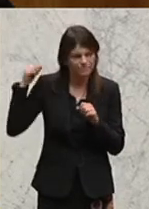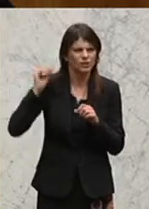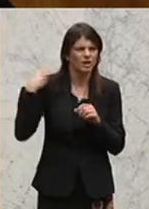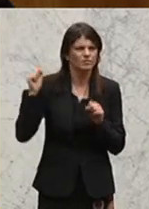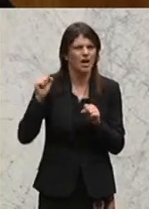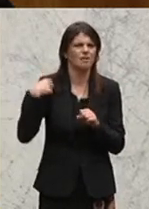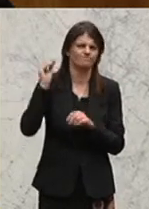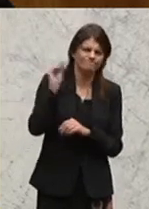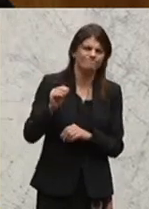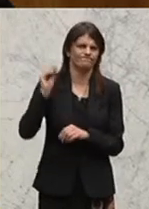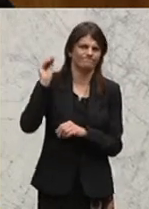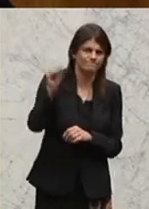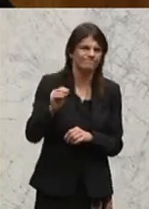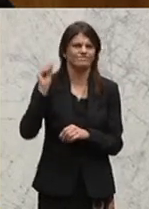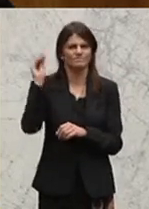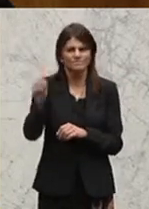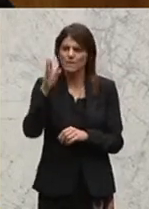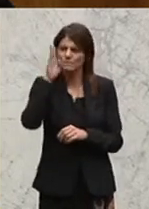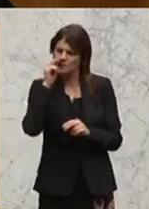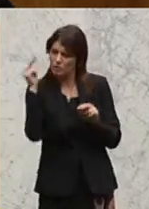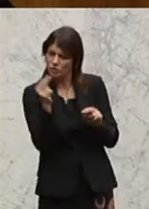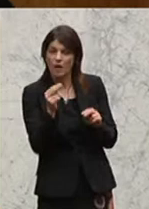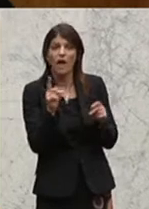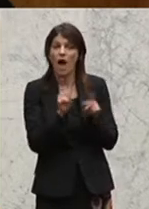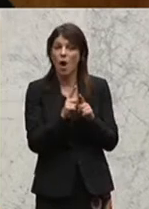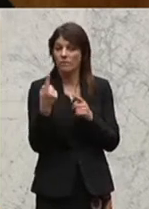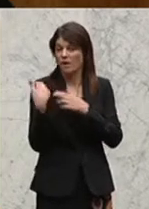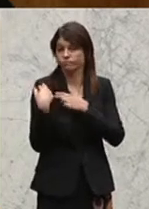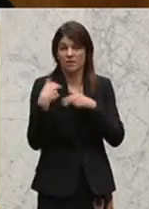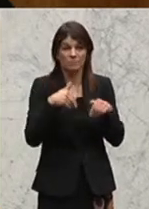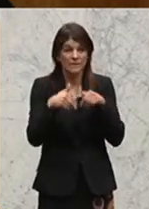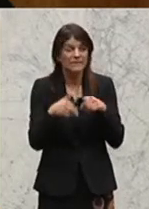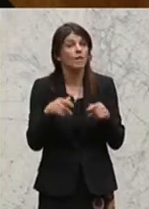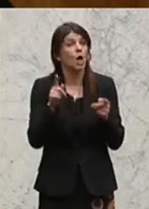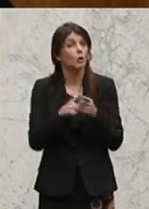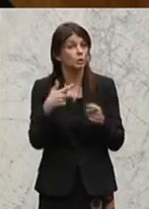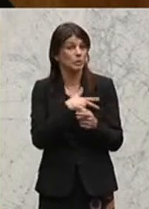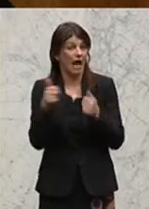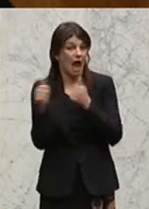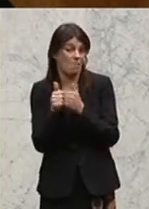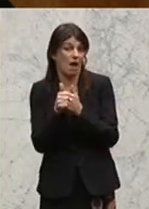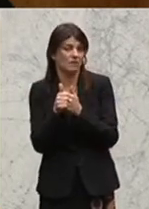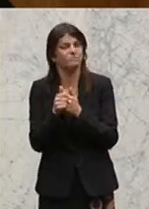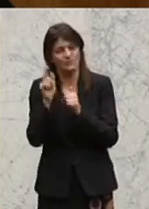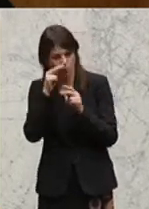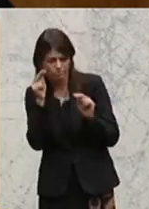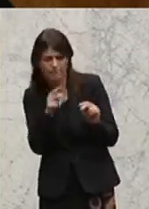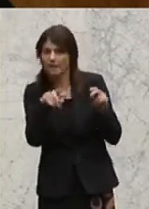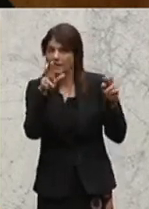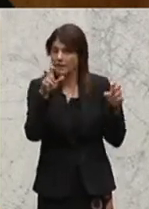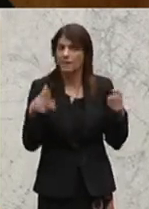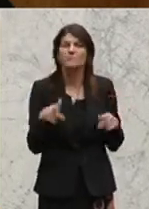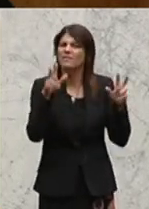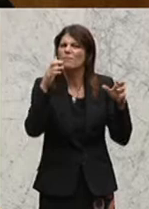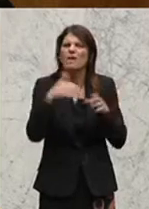versuche aufmerksam zu machen, auch die zuständigen Minister, die Sozialpartner. Und zwar geht es mir um das